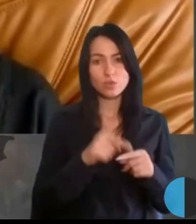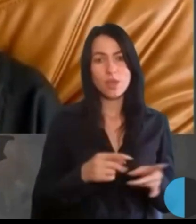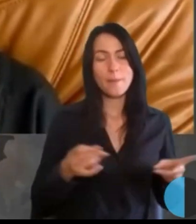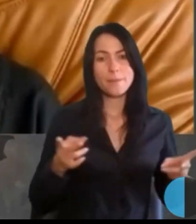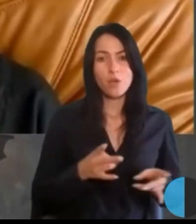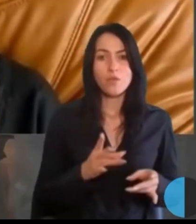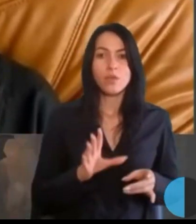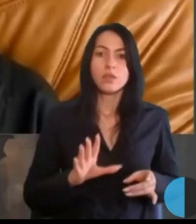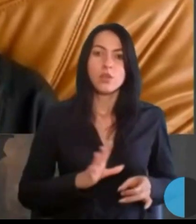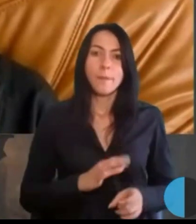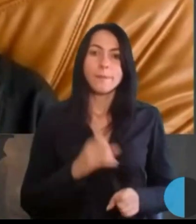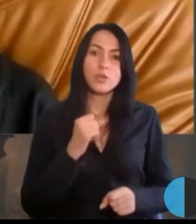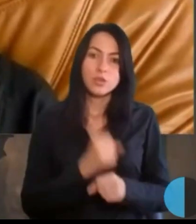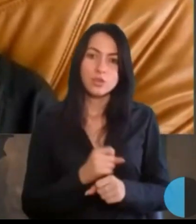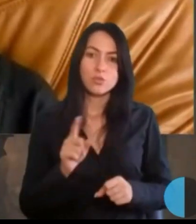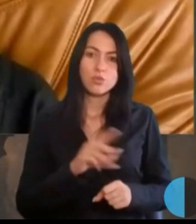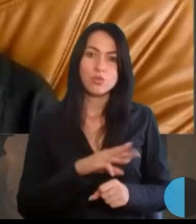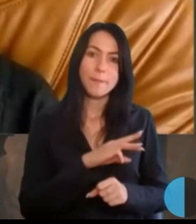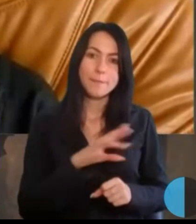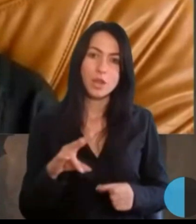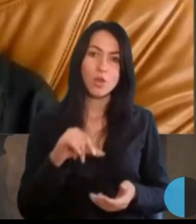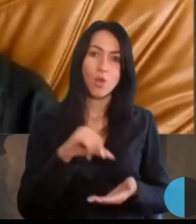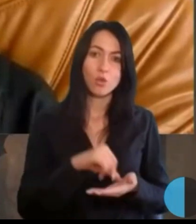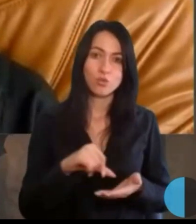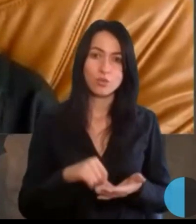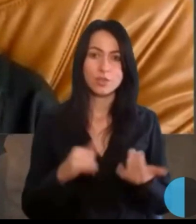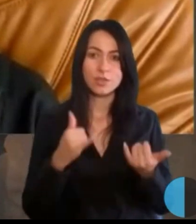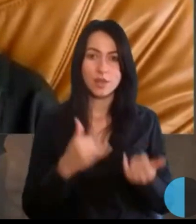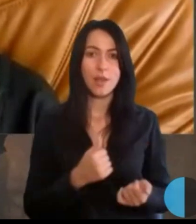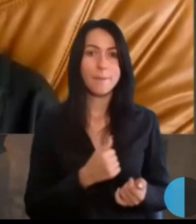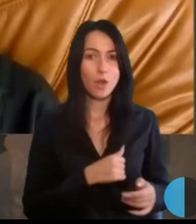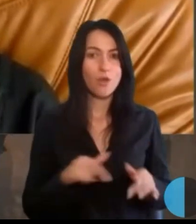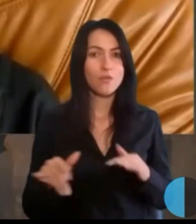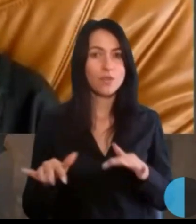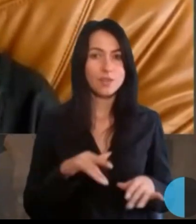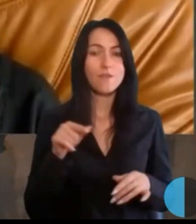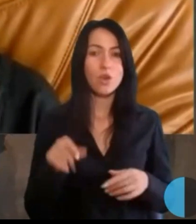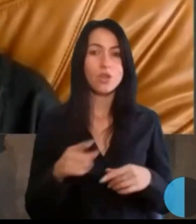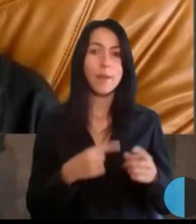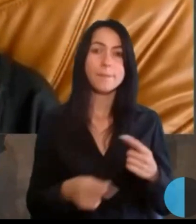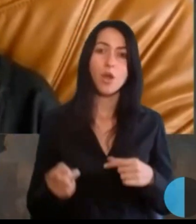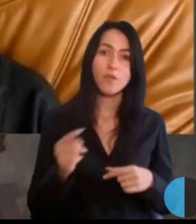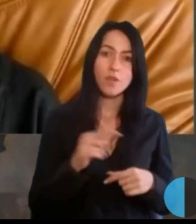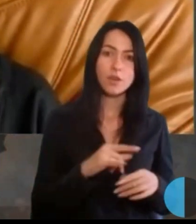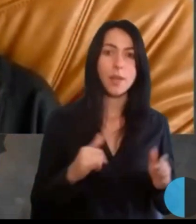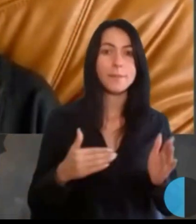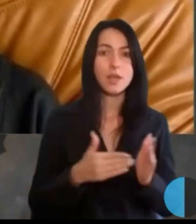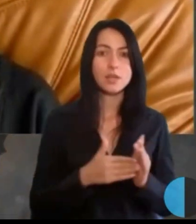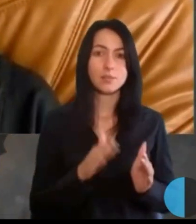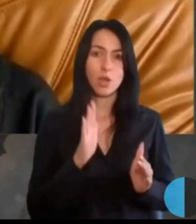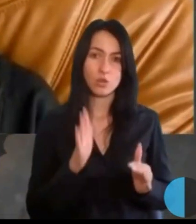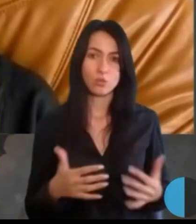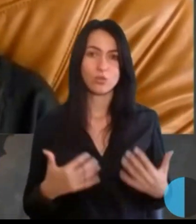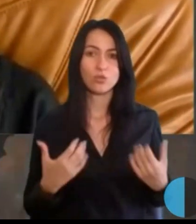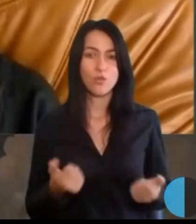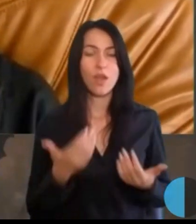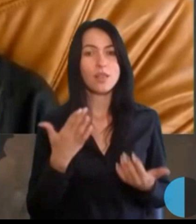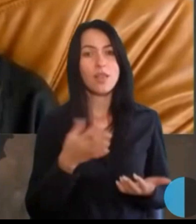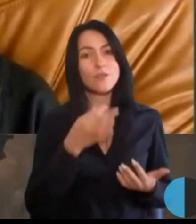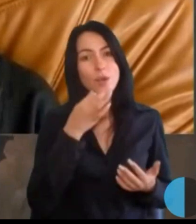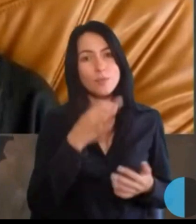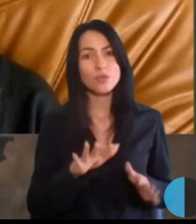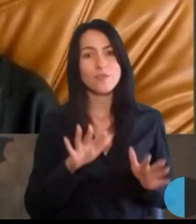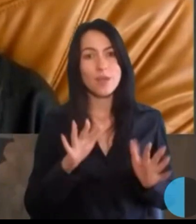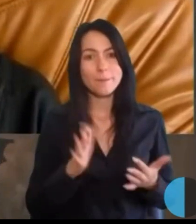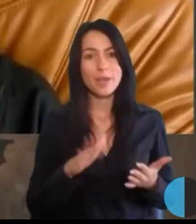що мільйон учасників зараз бойових дій, вони повернуться, дай Бог, максимально будуть здорові, але в будь-якому випадку для великої